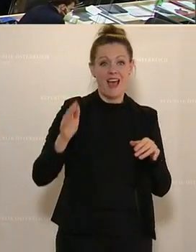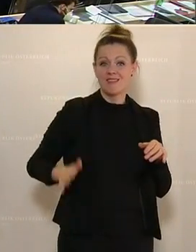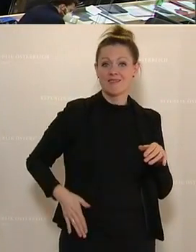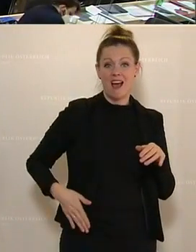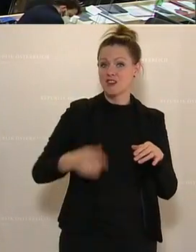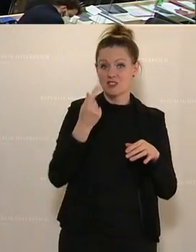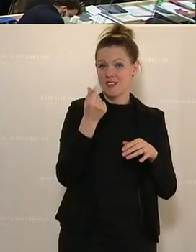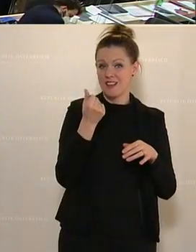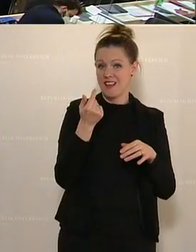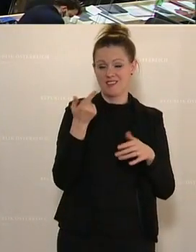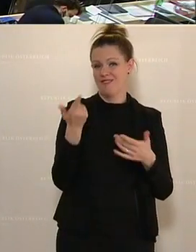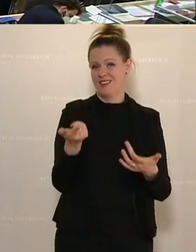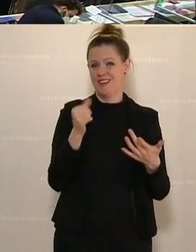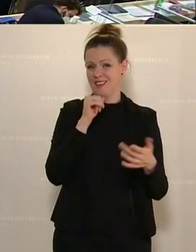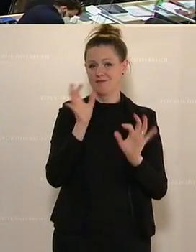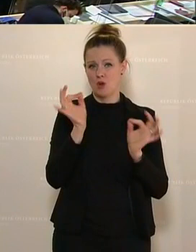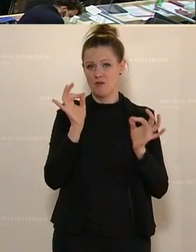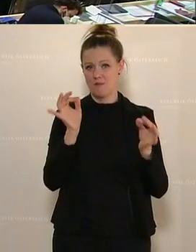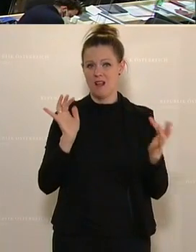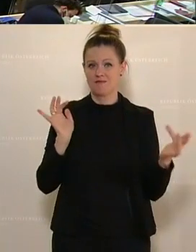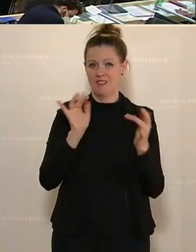zu arbeiten, nur kontraproduktiv entgegenwirken.